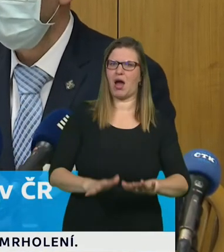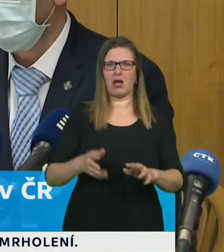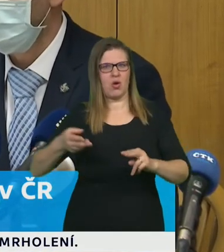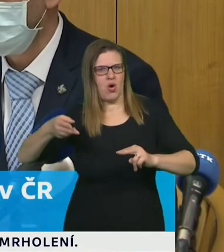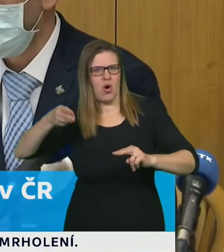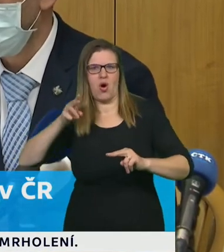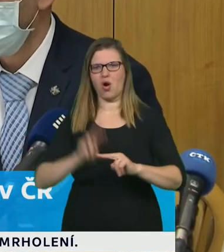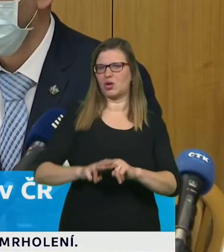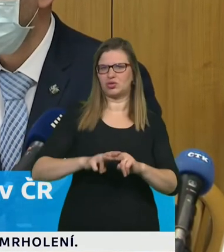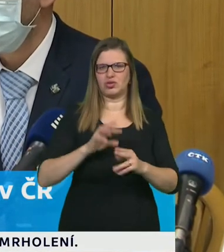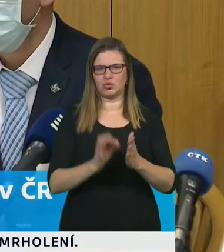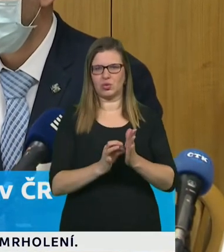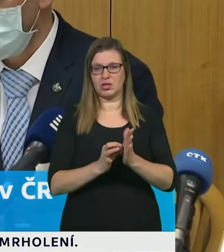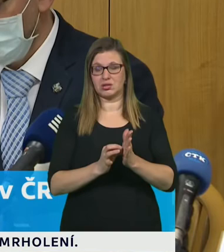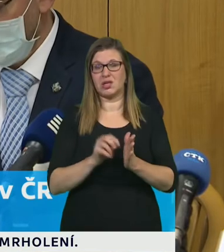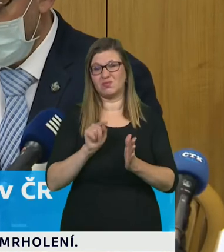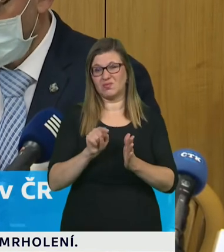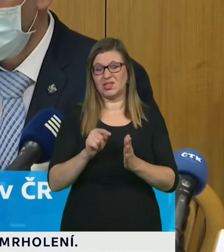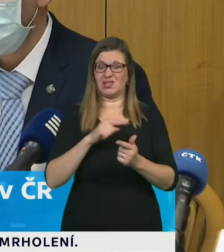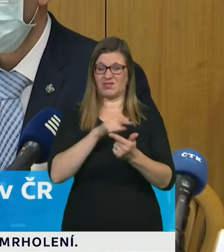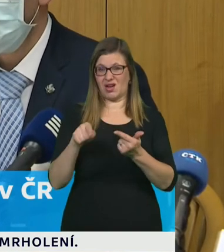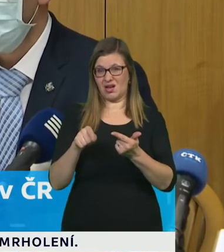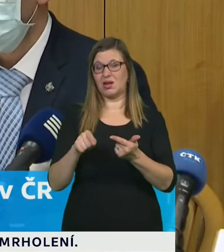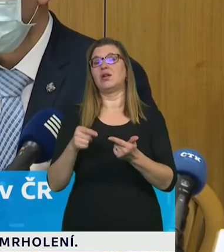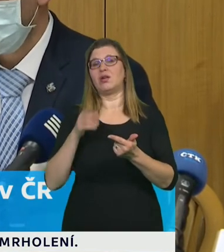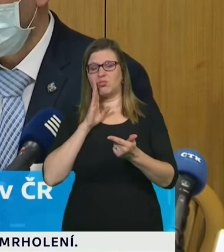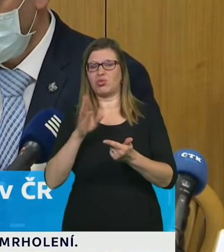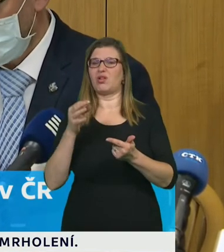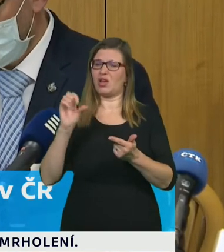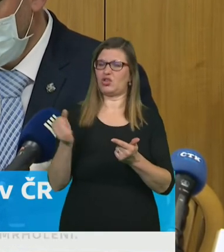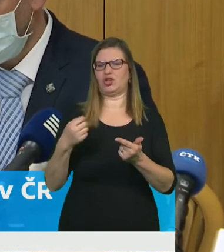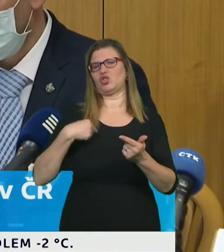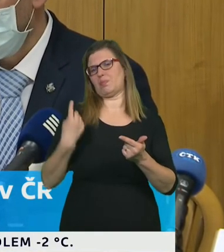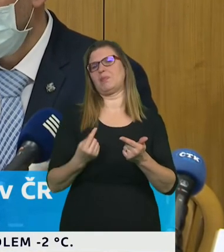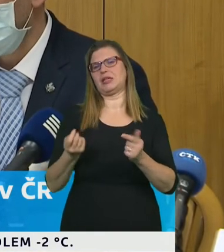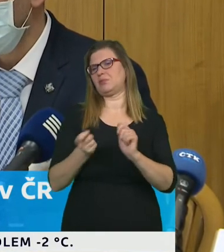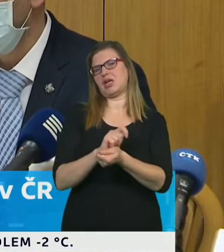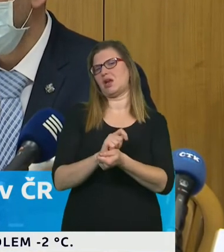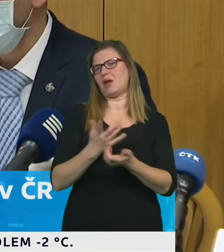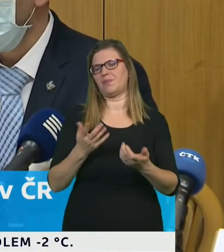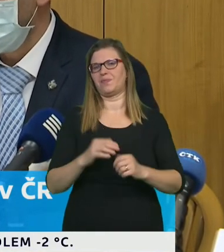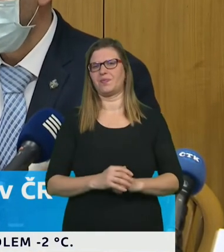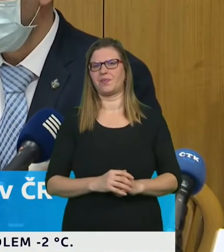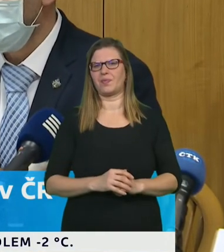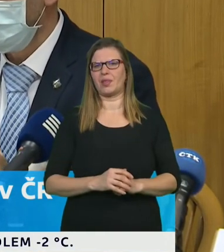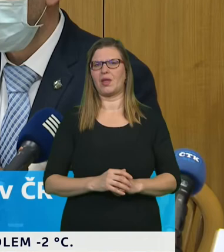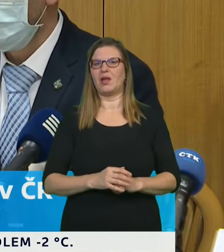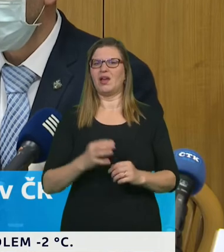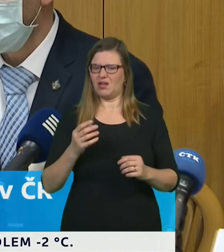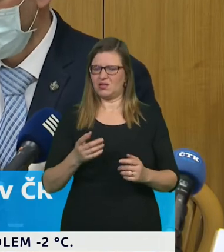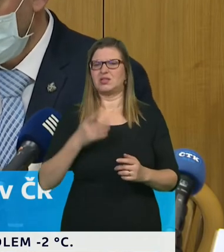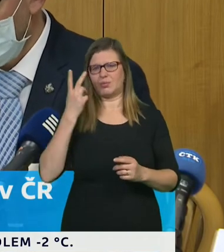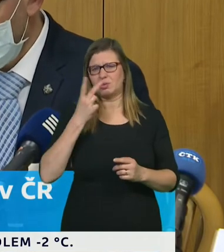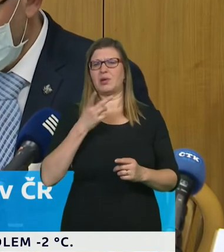českého zdravotního systému potom budeme muset postupovat razantněji a víte že například v